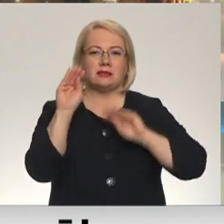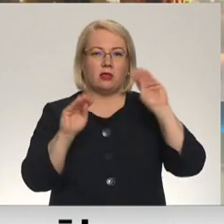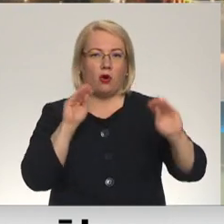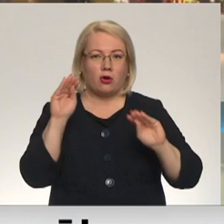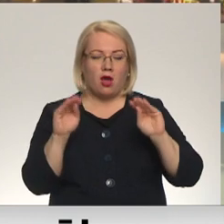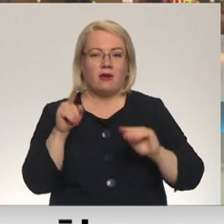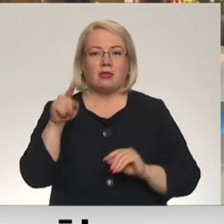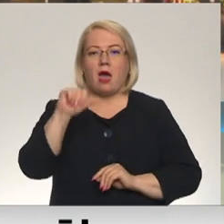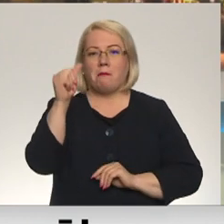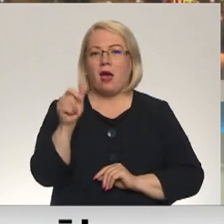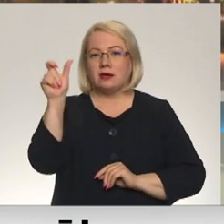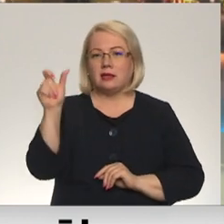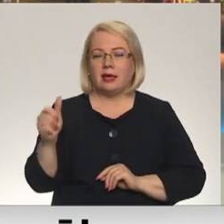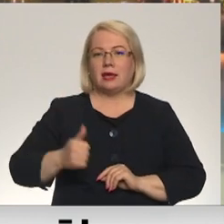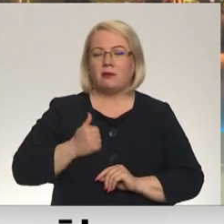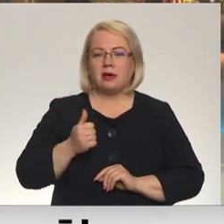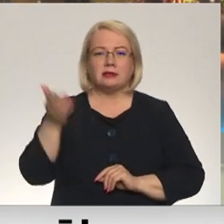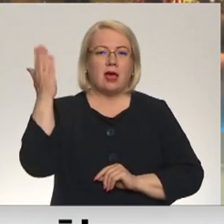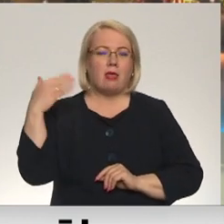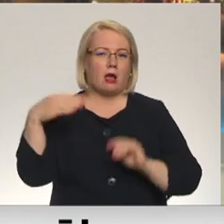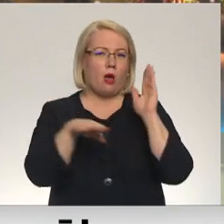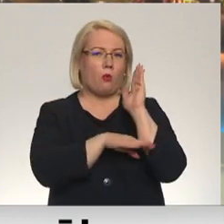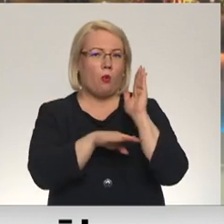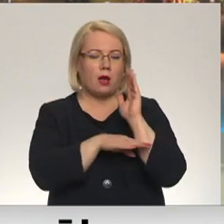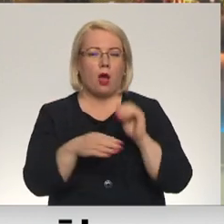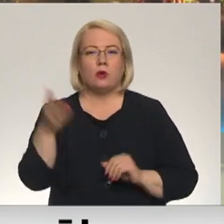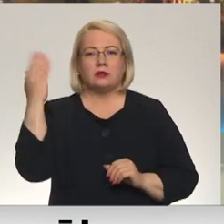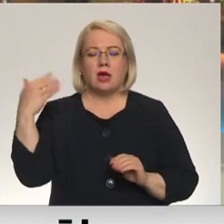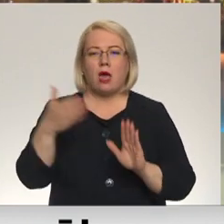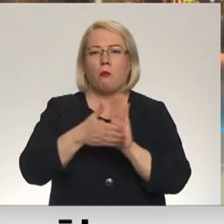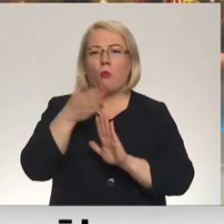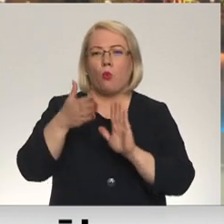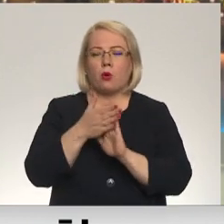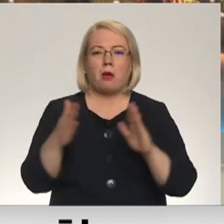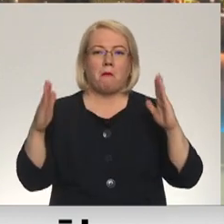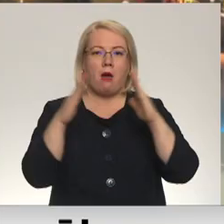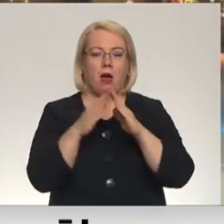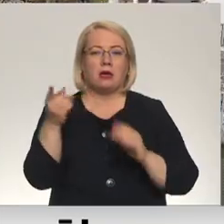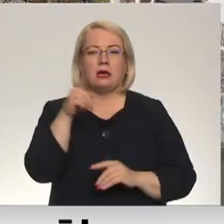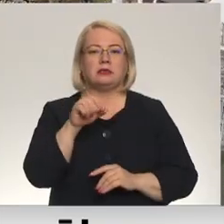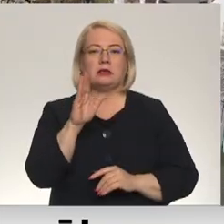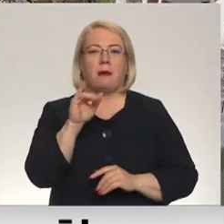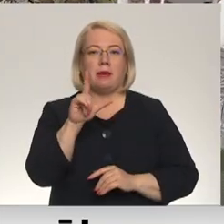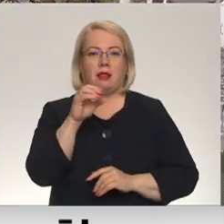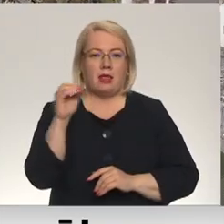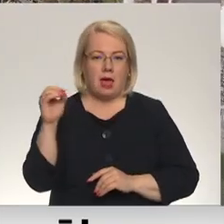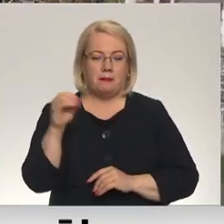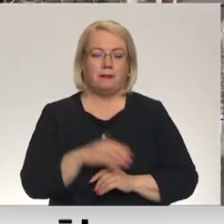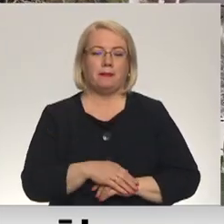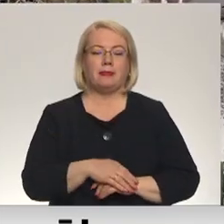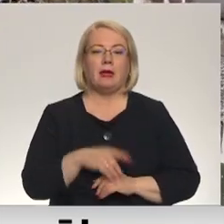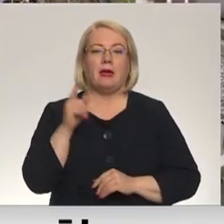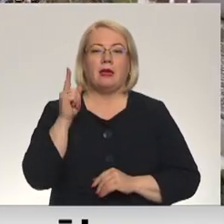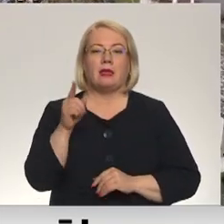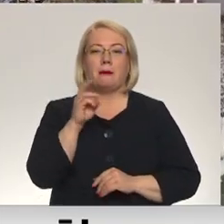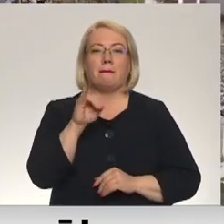īpašumā ir gan sanākā koka, gan sanākā mūra dzīvojamā māja sabēlē. Sabilniekam Andri